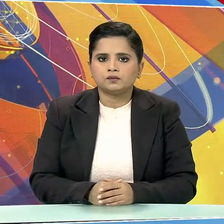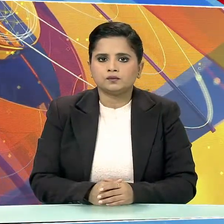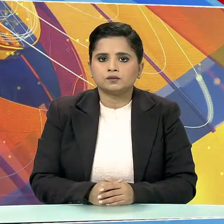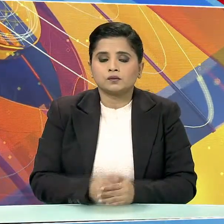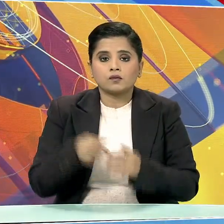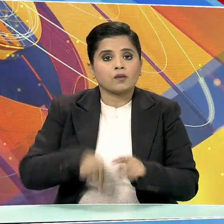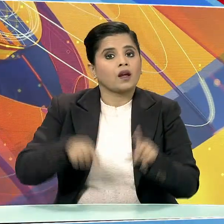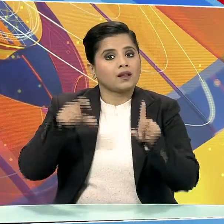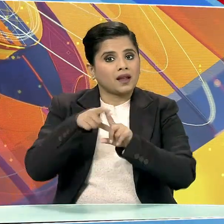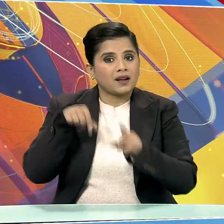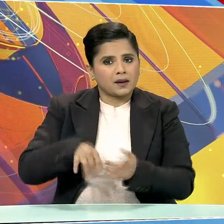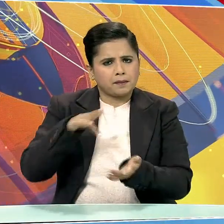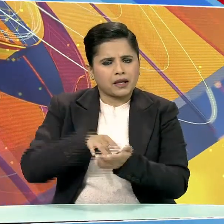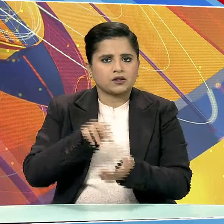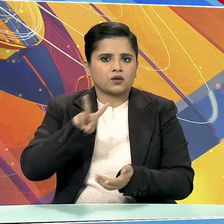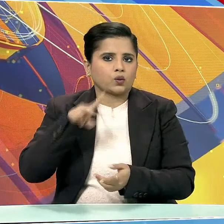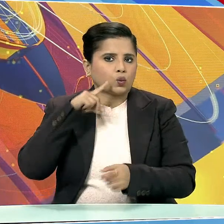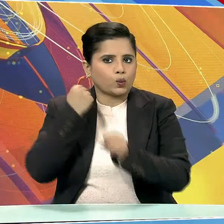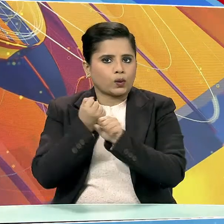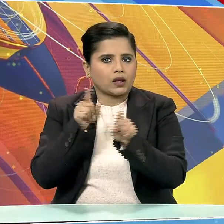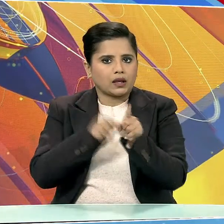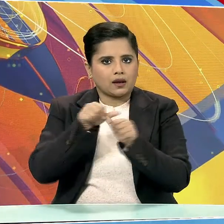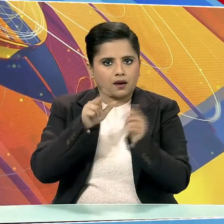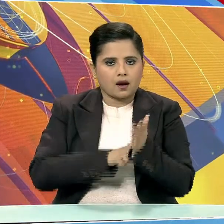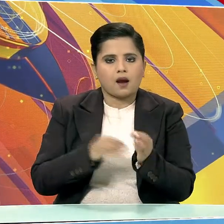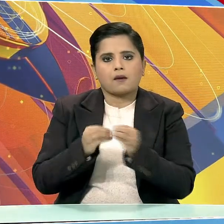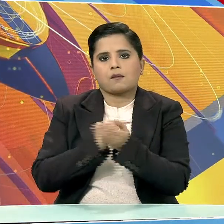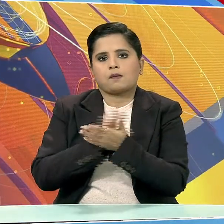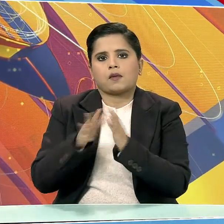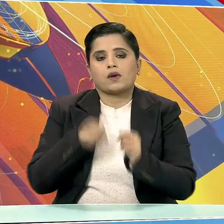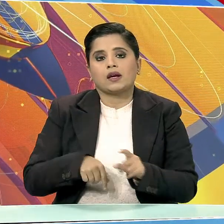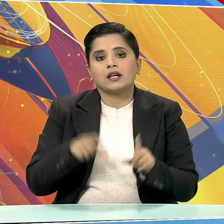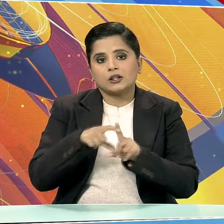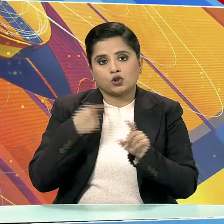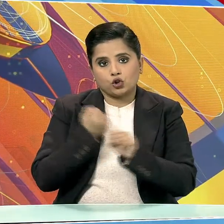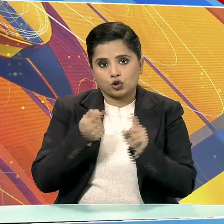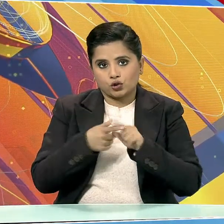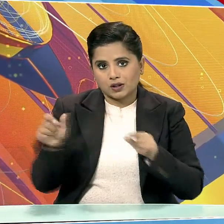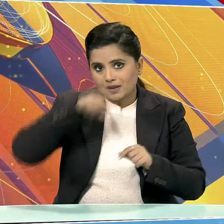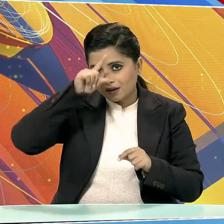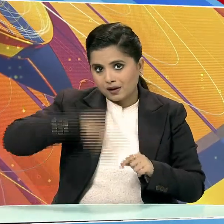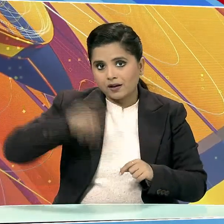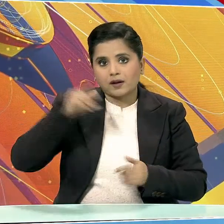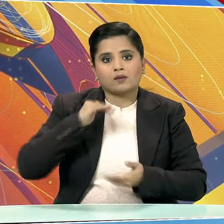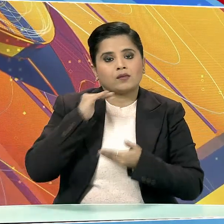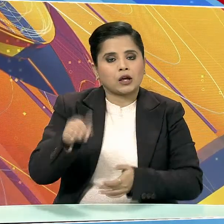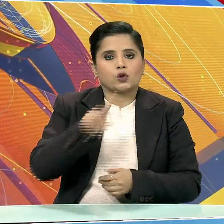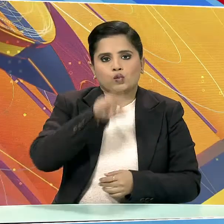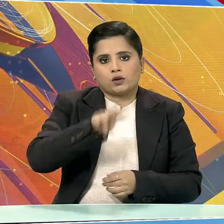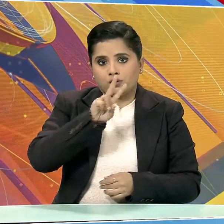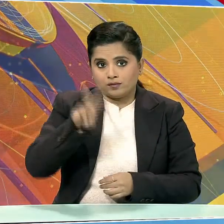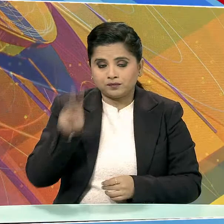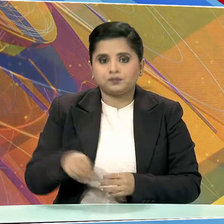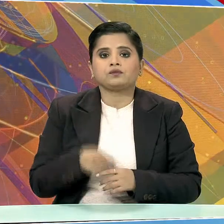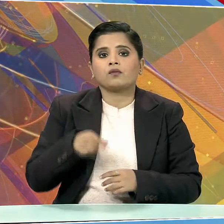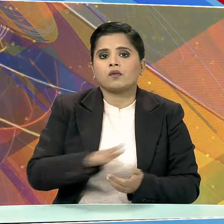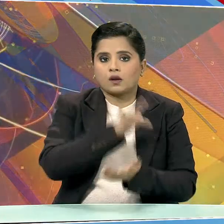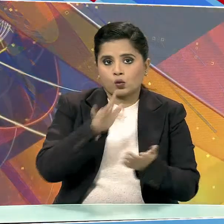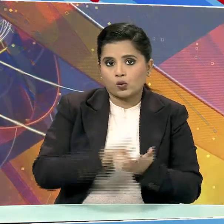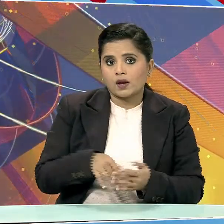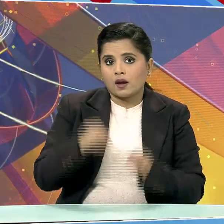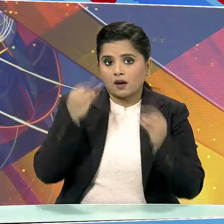डिल्ली के विज्ञान भवन में डिज्टल इंडिया पुरुसकार 2022 के वित्रण समारों के दौरान केंद्रिये